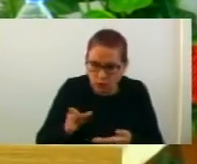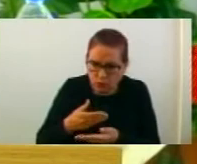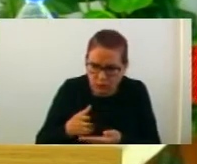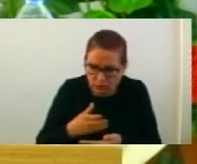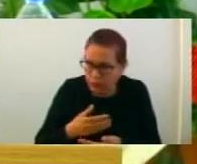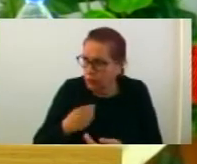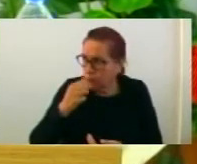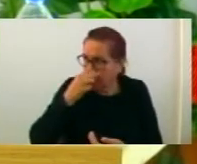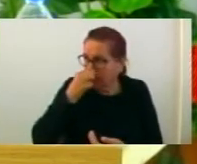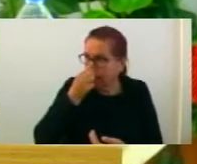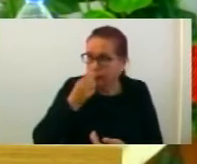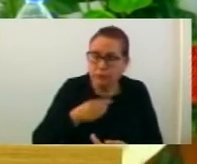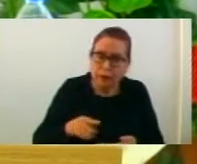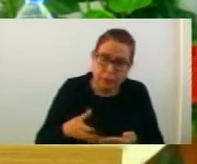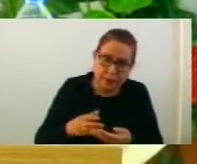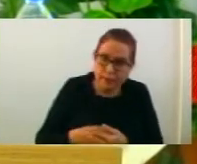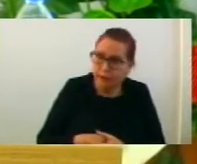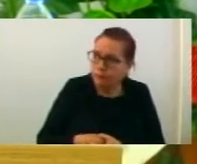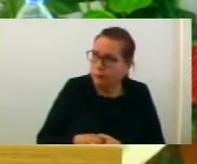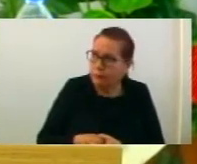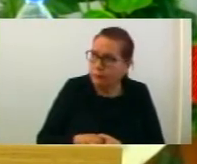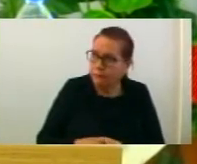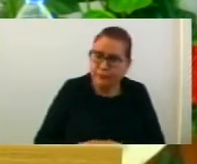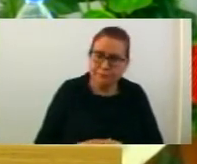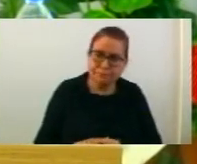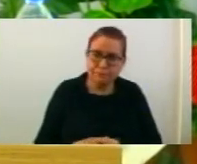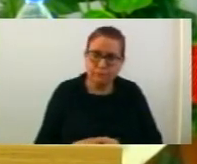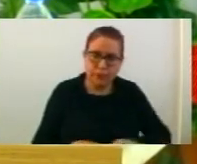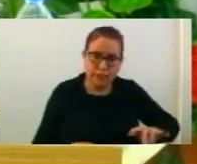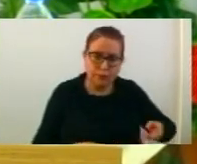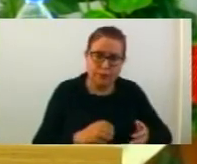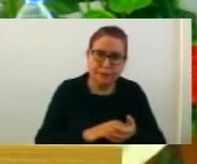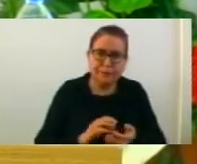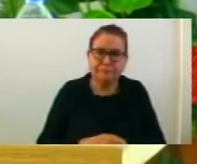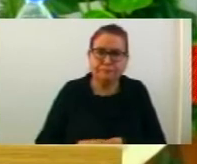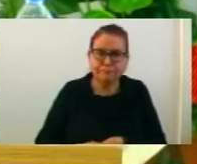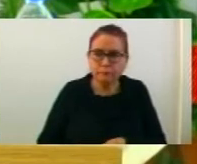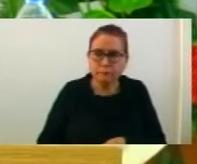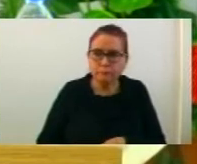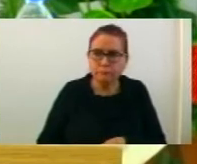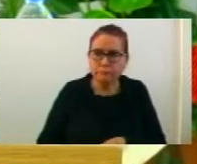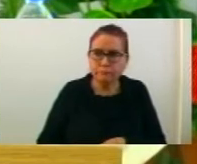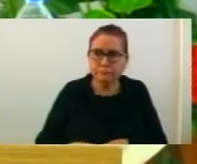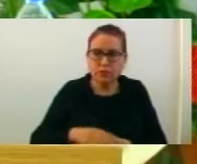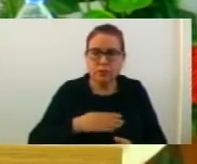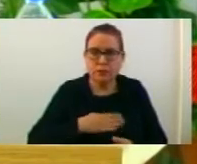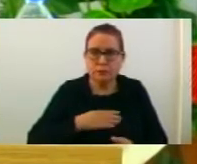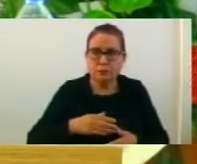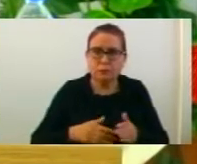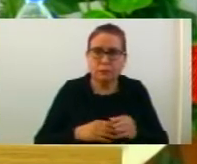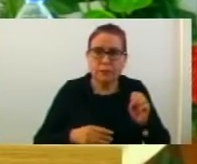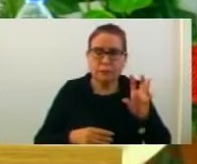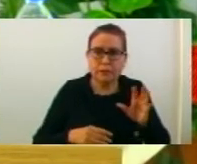наброем, Ще и Прилеп, Битола и други градове имат по 50